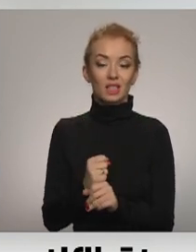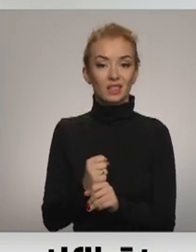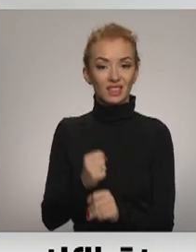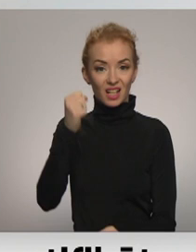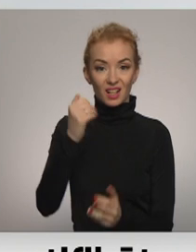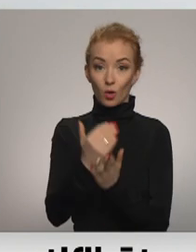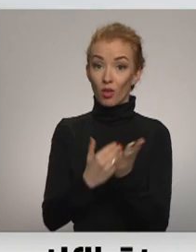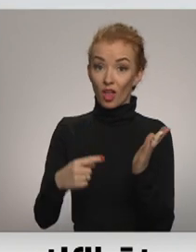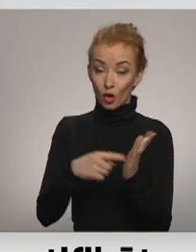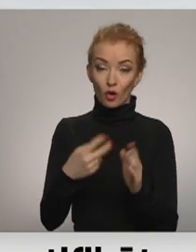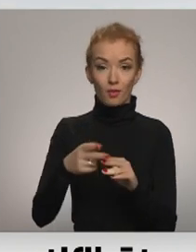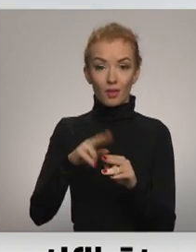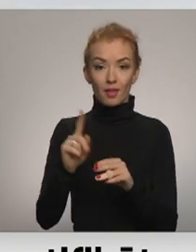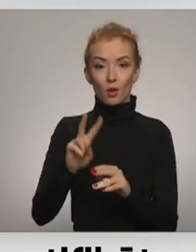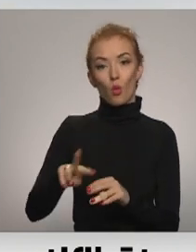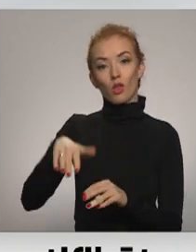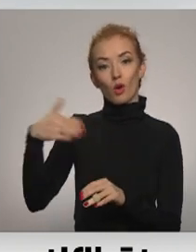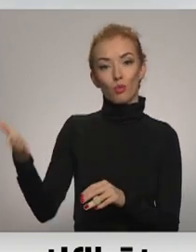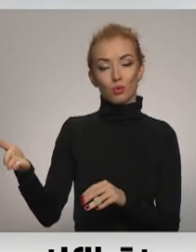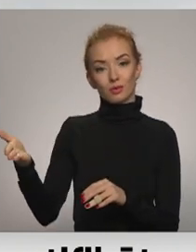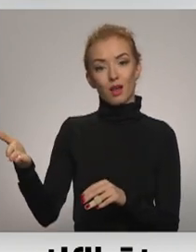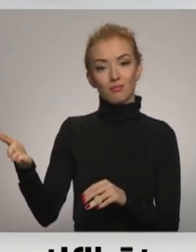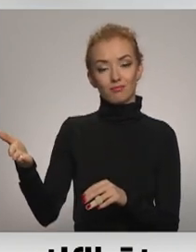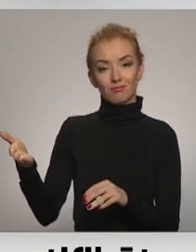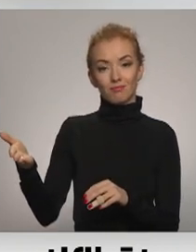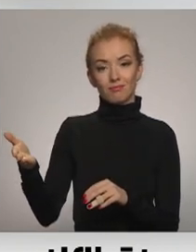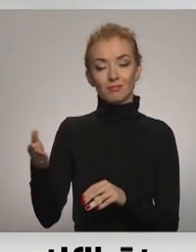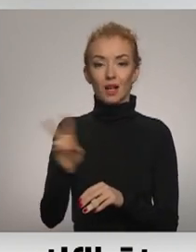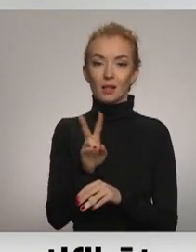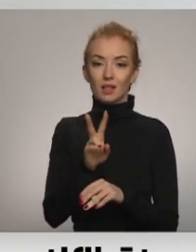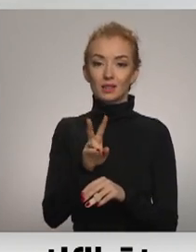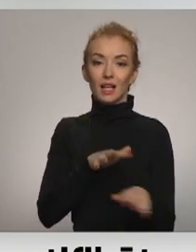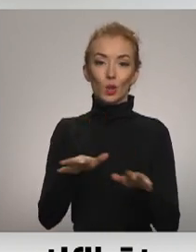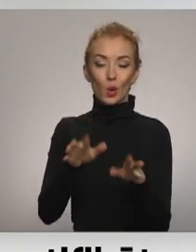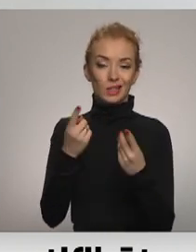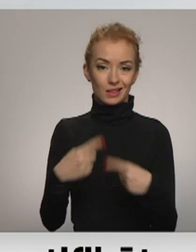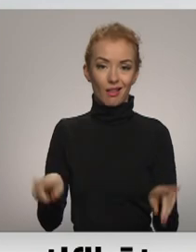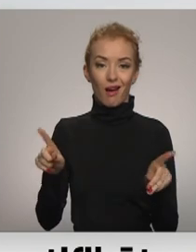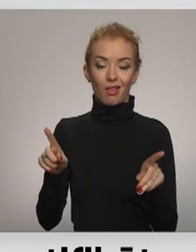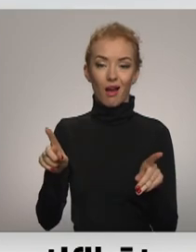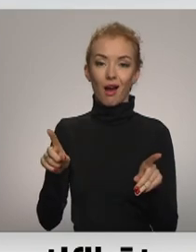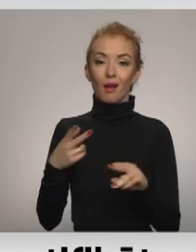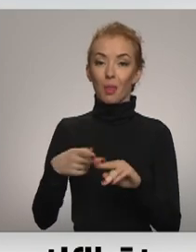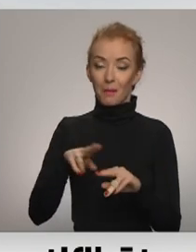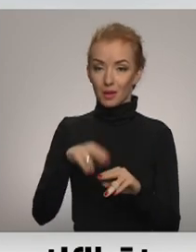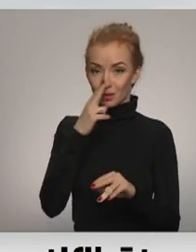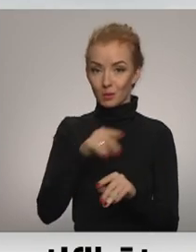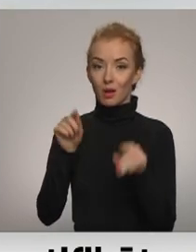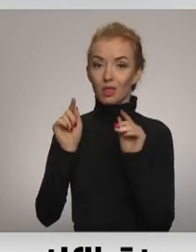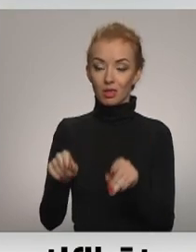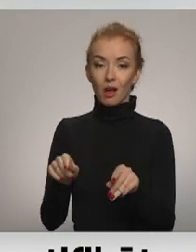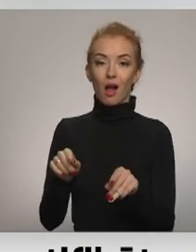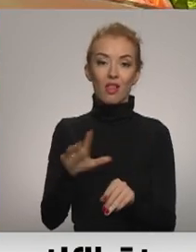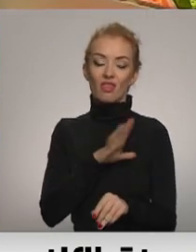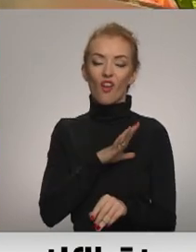prasība, tad attiecīgi vienmēr ir otrā pusē kādas, kas darīs savādāk. Tāpēc no tā noteikti